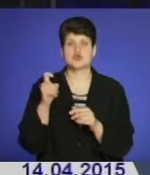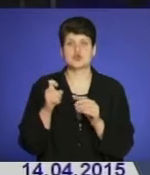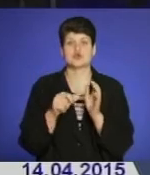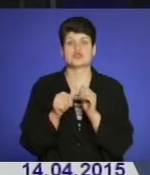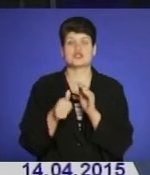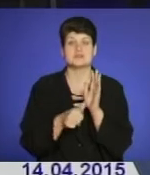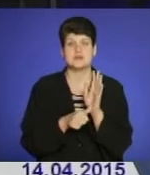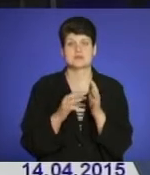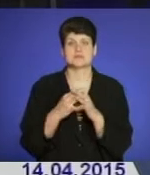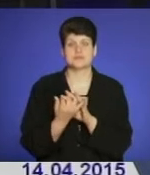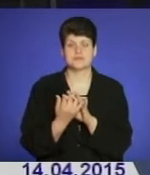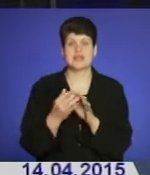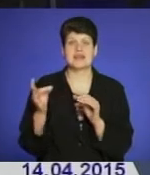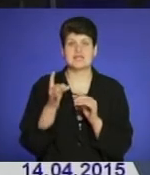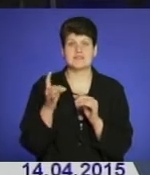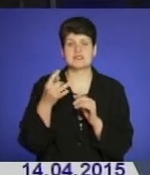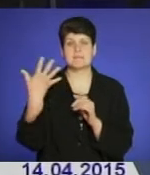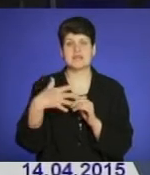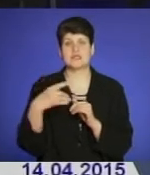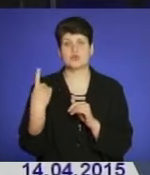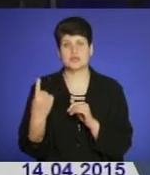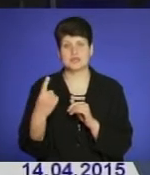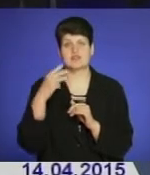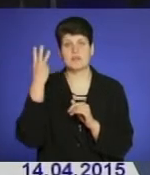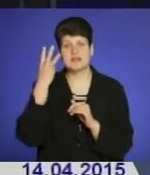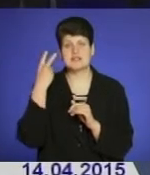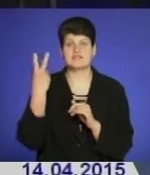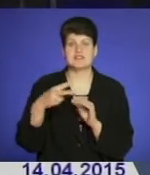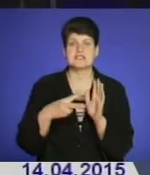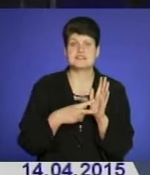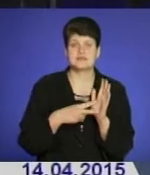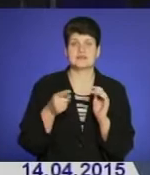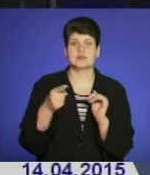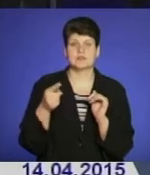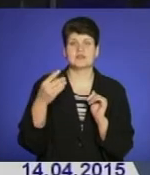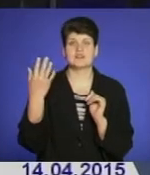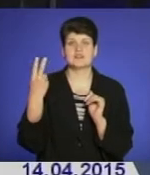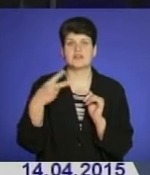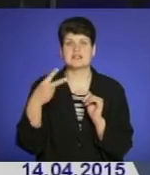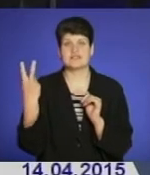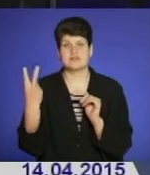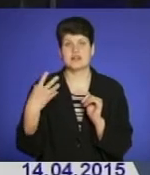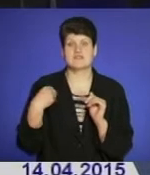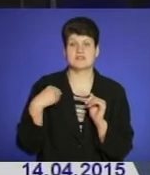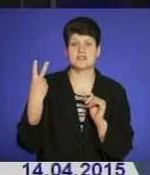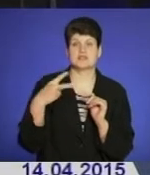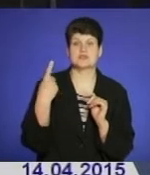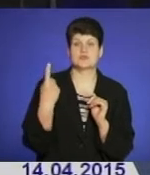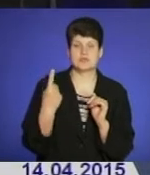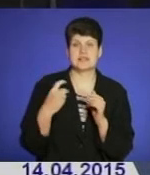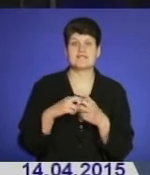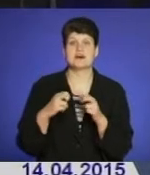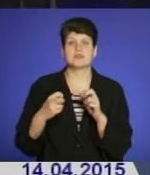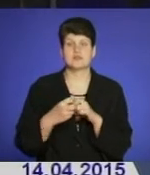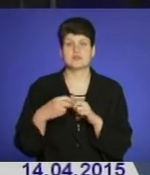населених пунктів. У Рівненській – 51, у Хмельницькій – 27, у Тернопільській – 22, Львівській – 21, Івано